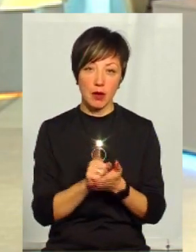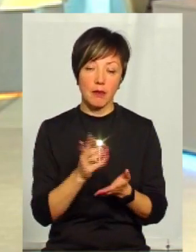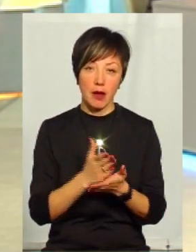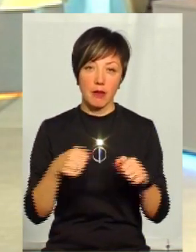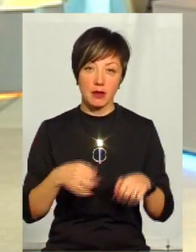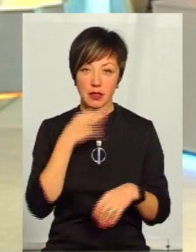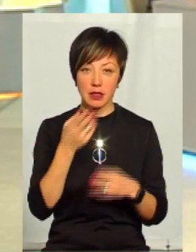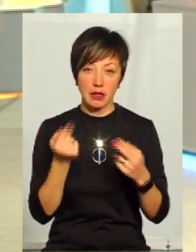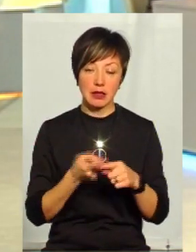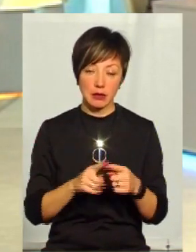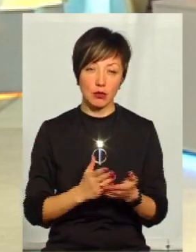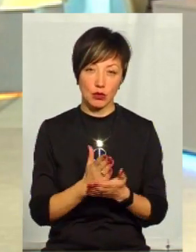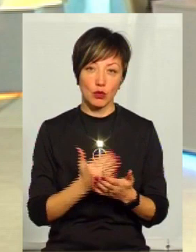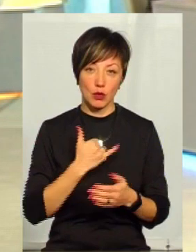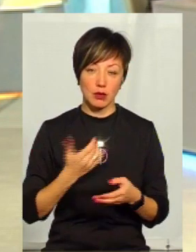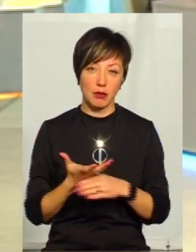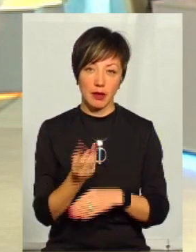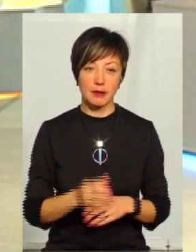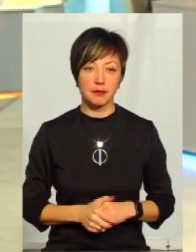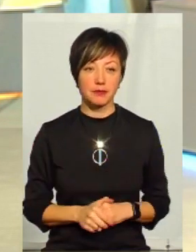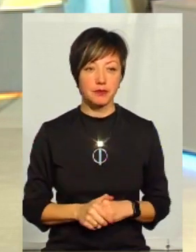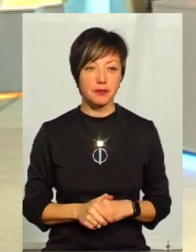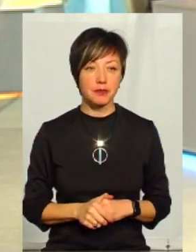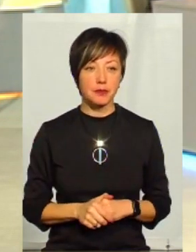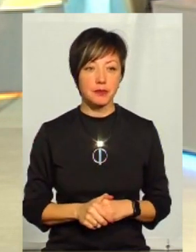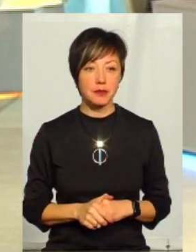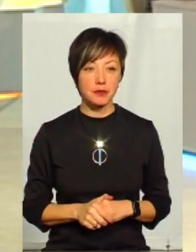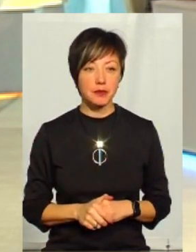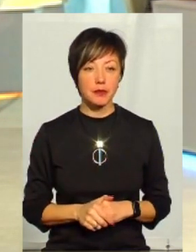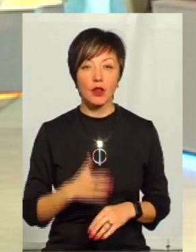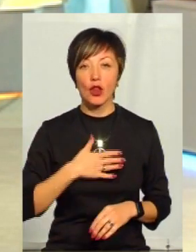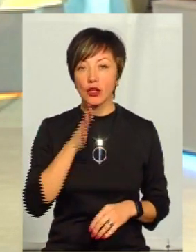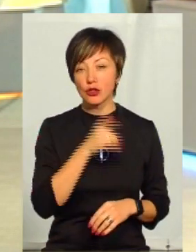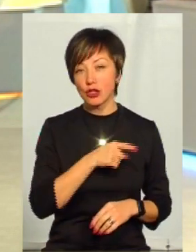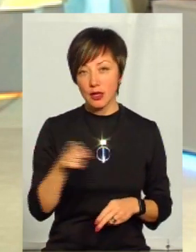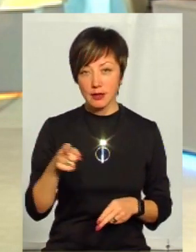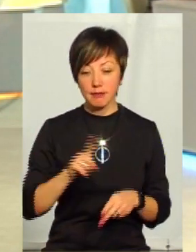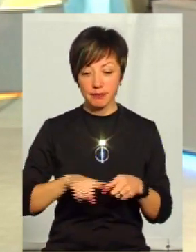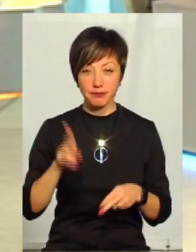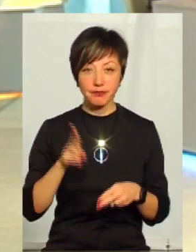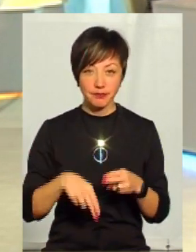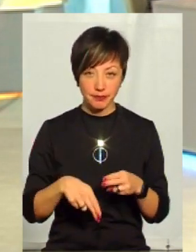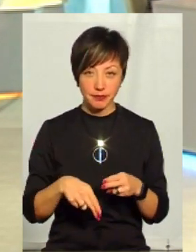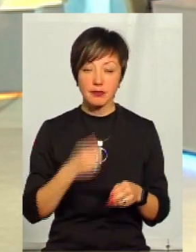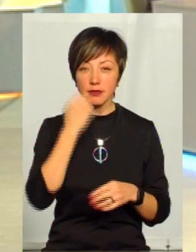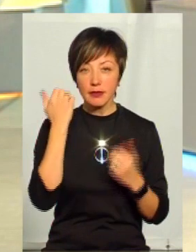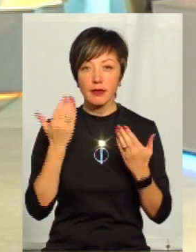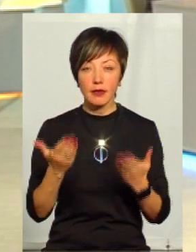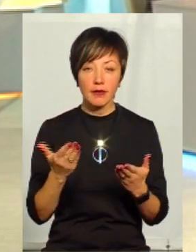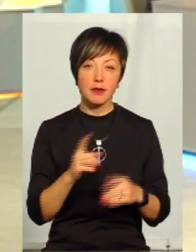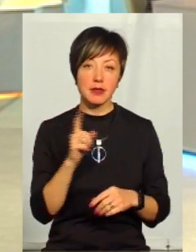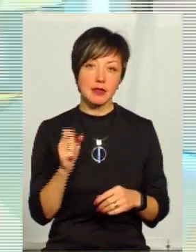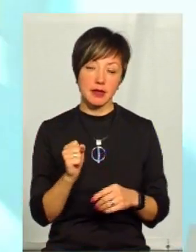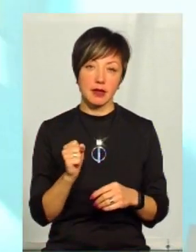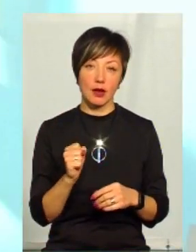маємо право сказати ці послуги в нас платні. Наш час добігає кінця. Дякую вам